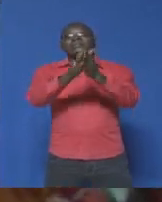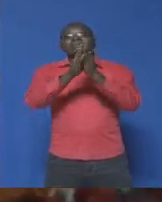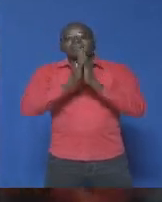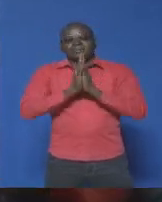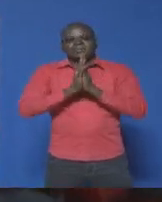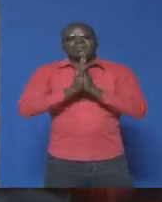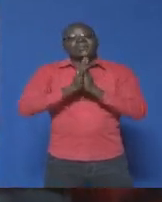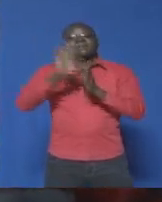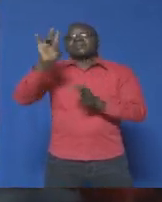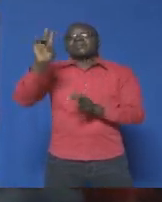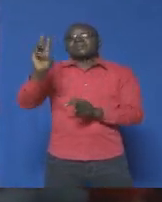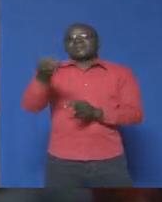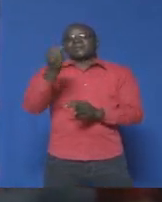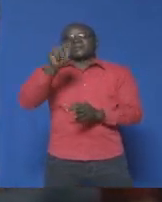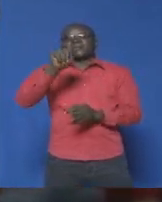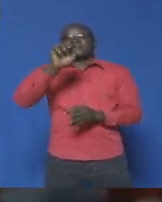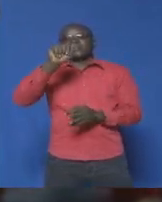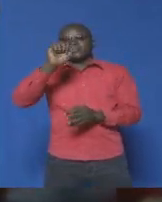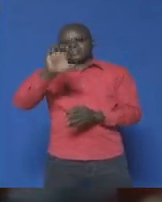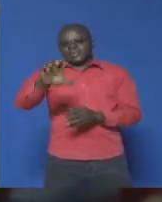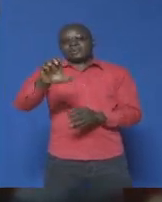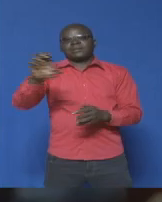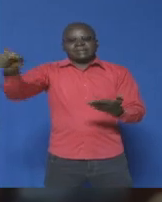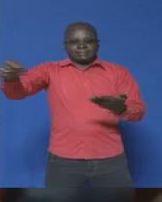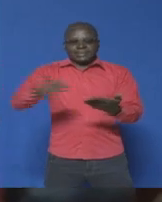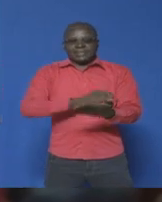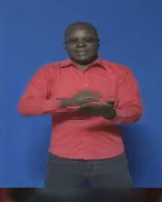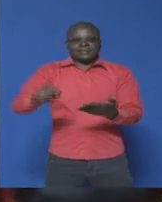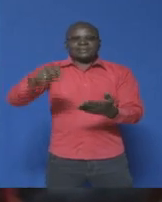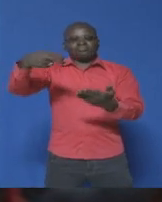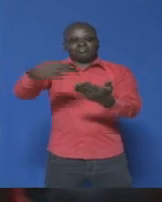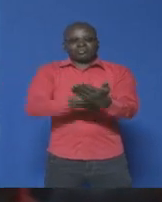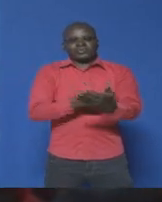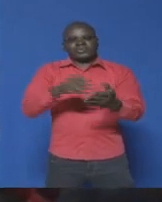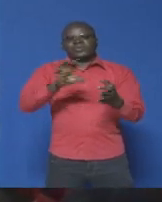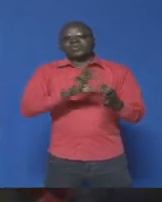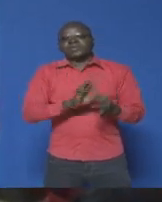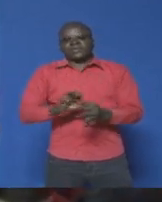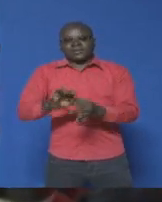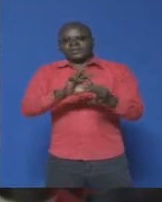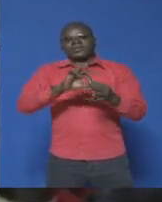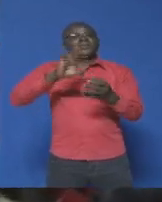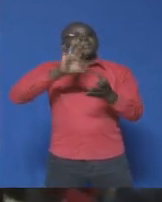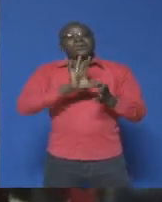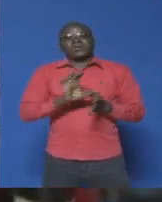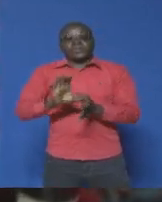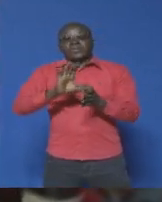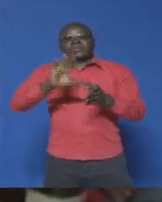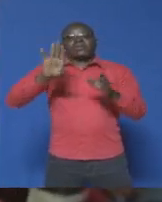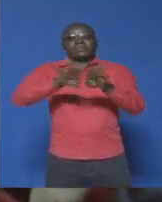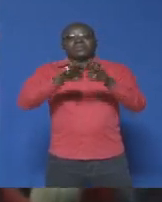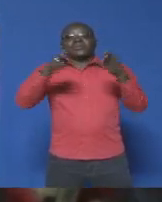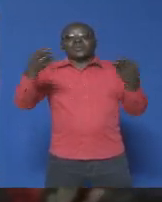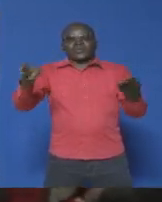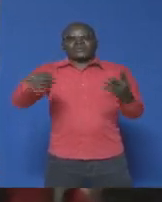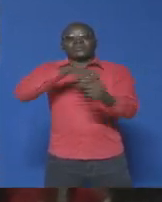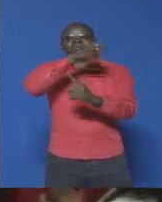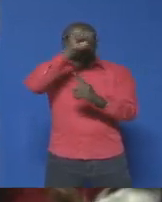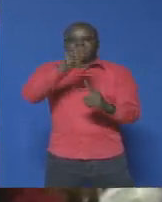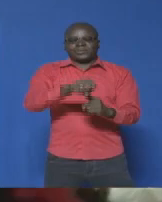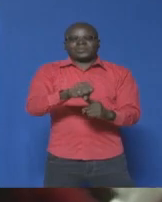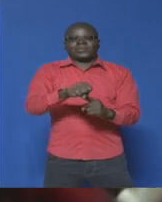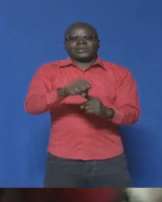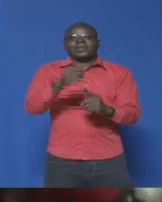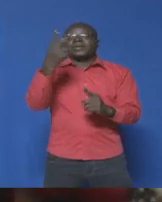sixième TAC, la signature de nouveaux accords de coopération à l'ouverture du sommet. Les deux